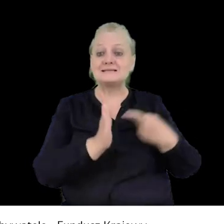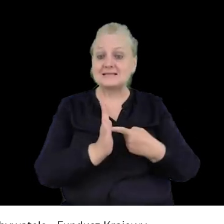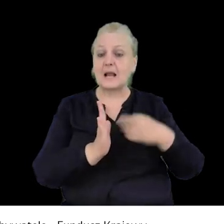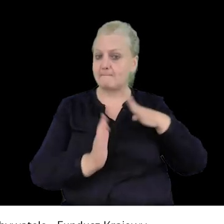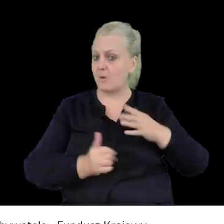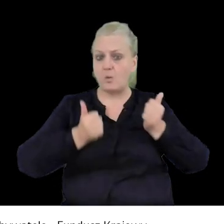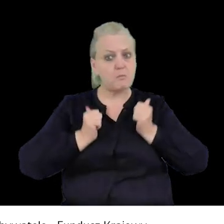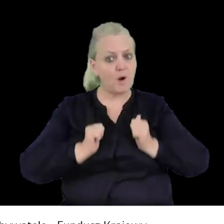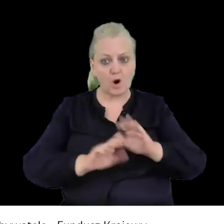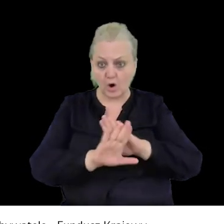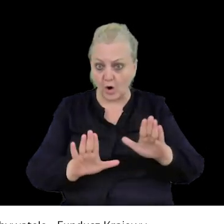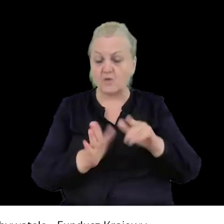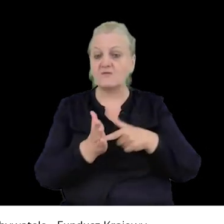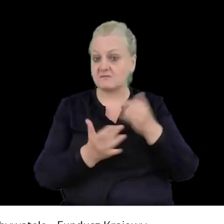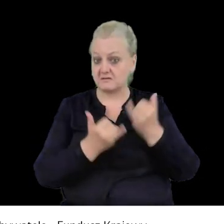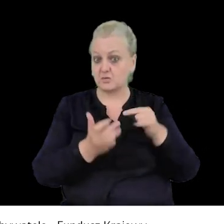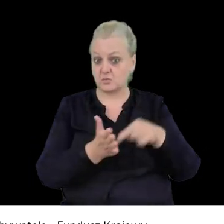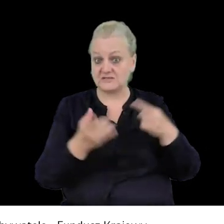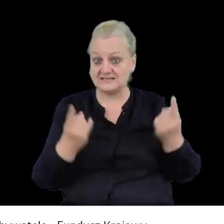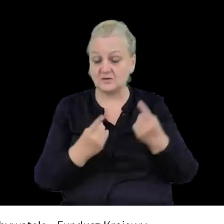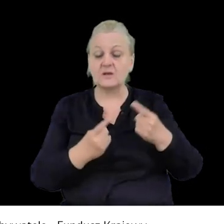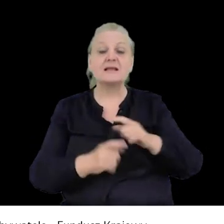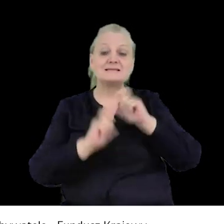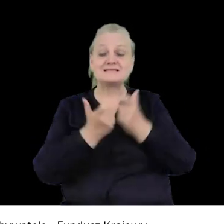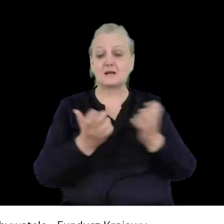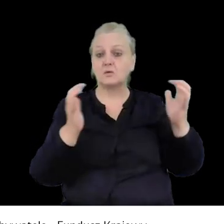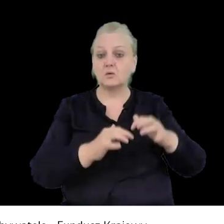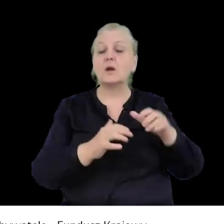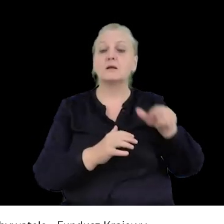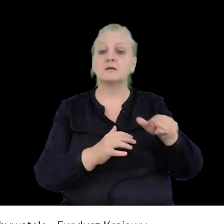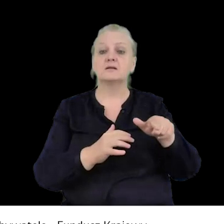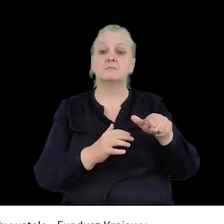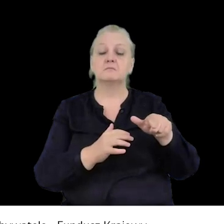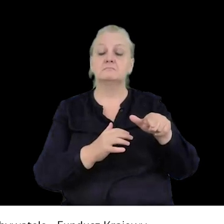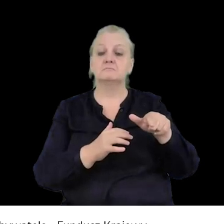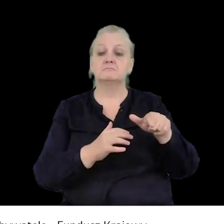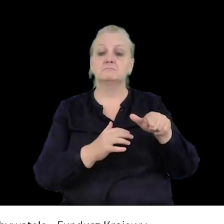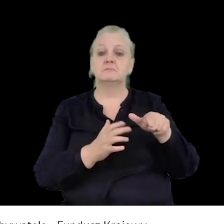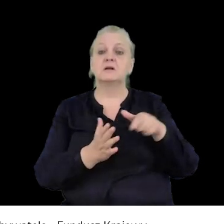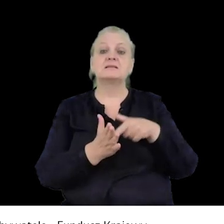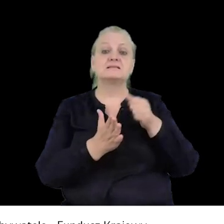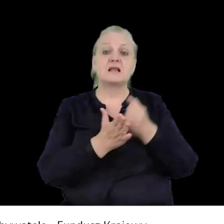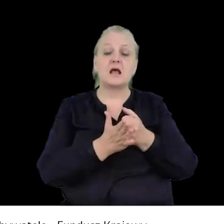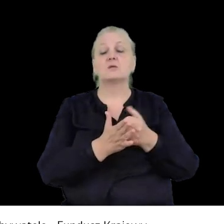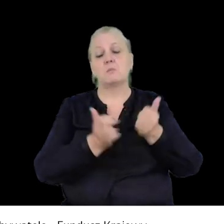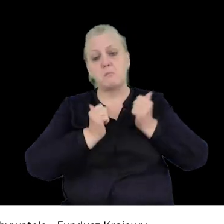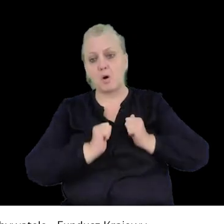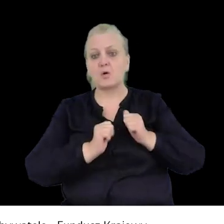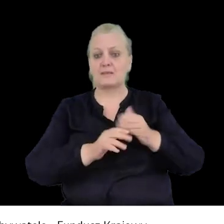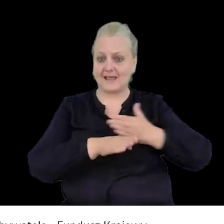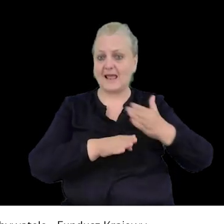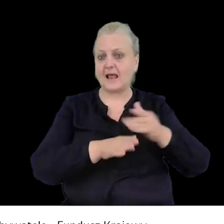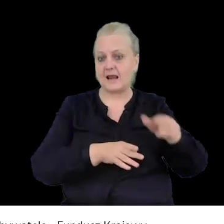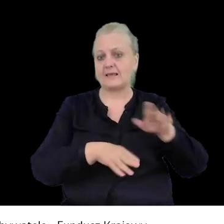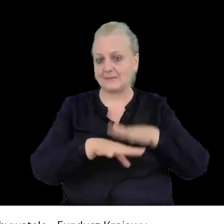pokojowy, to wtedy całe zgromadzenie nie trakcie statusu zgromadzenia legalnego, zgromadzenia pokojowego. Co